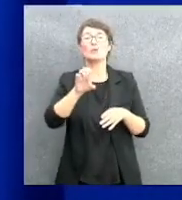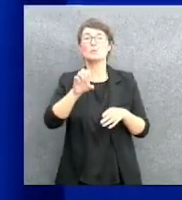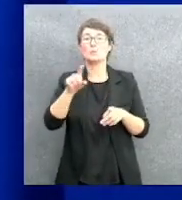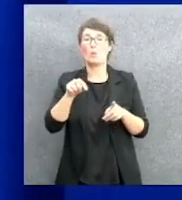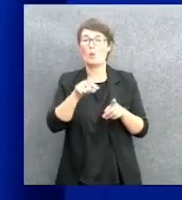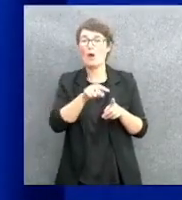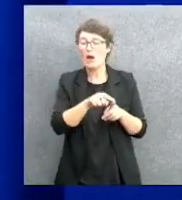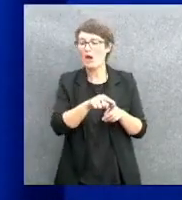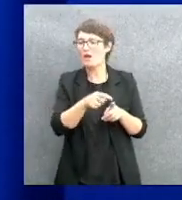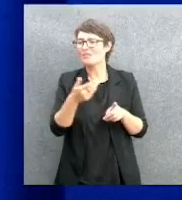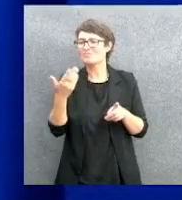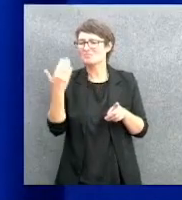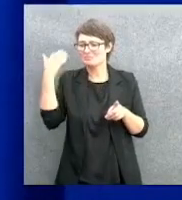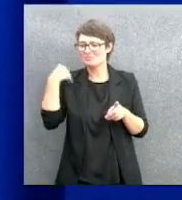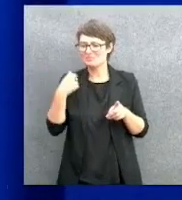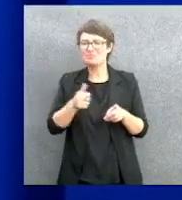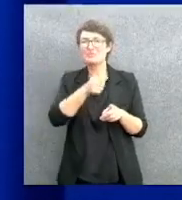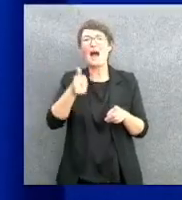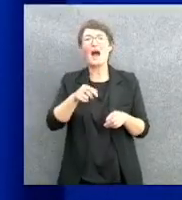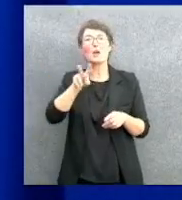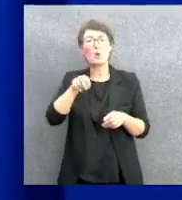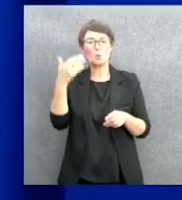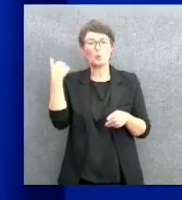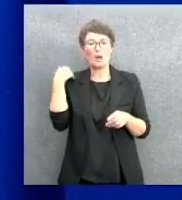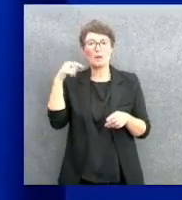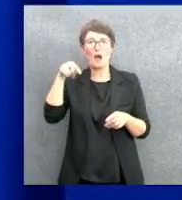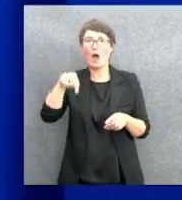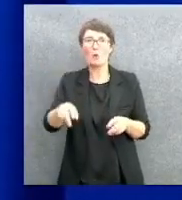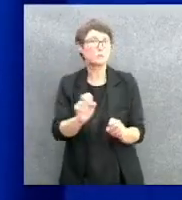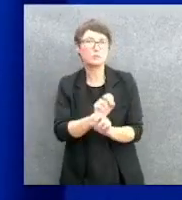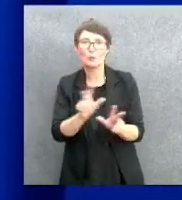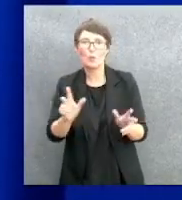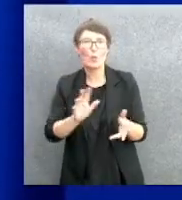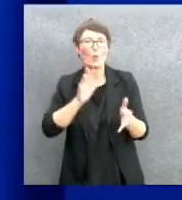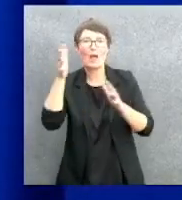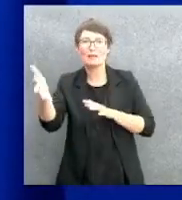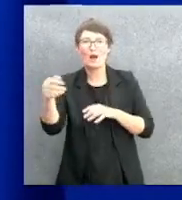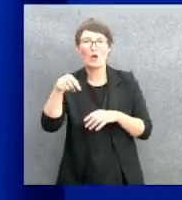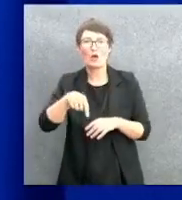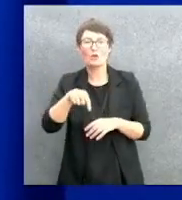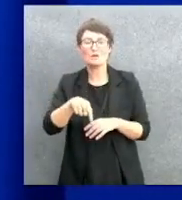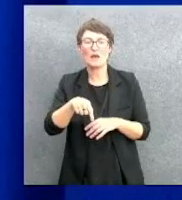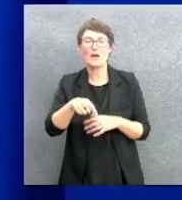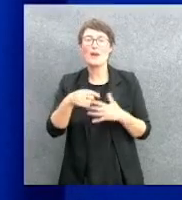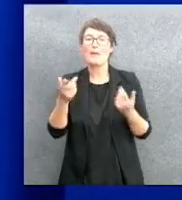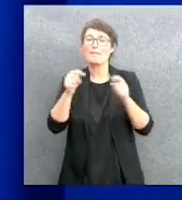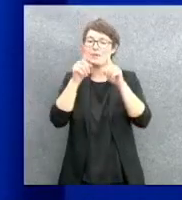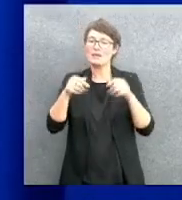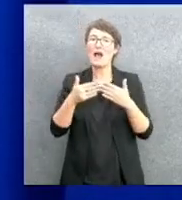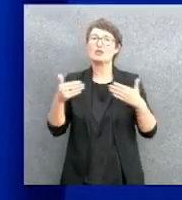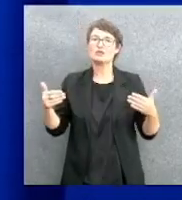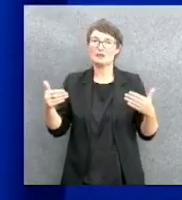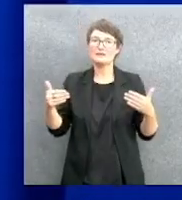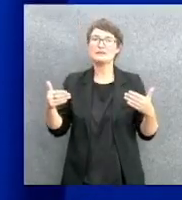'inizio del 2000, oggi è completamente falsificato. E l'Agenzia ha reagito a queste